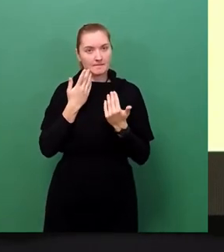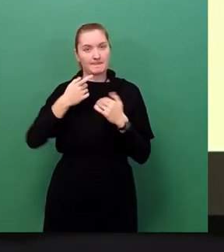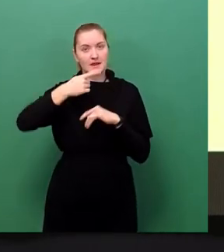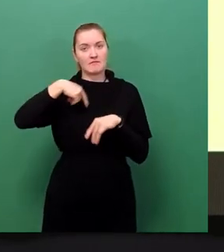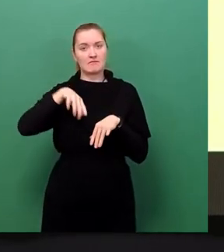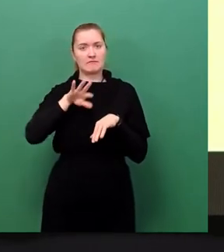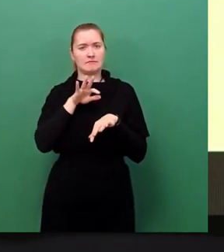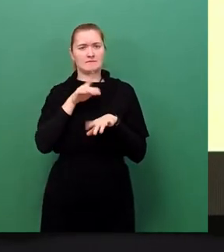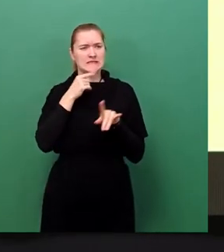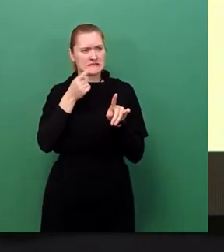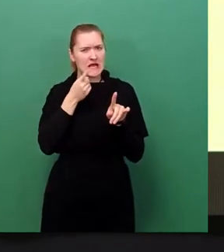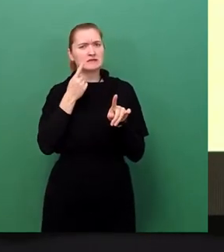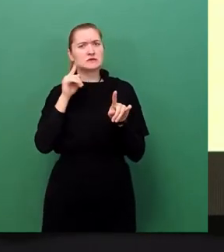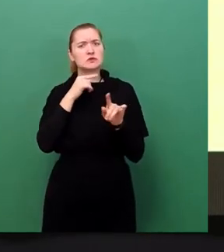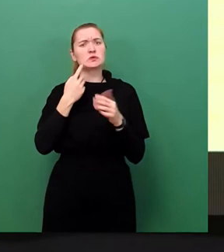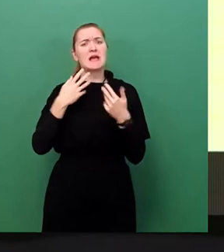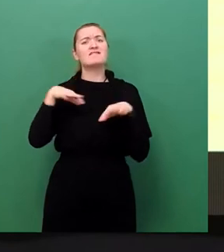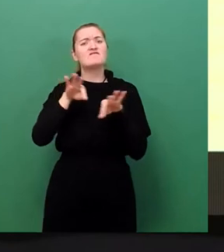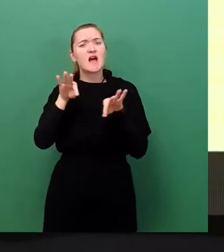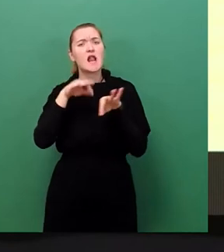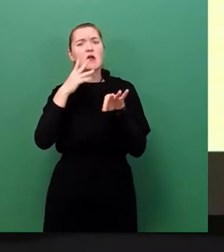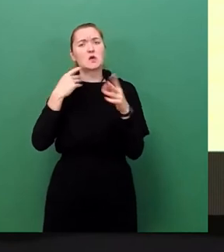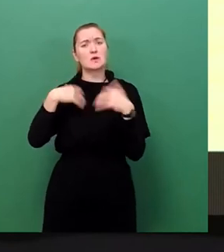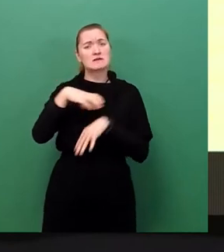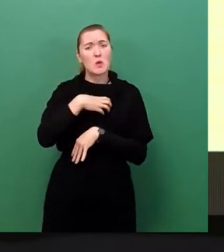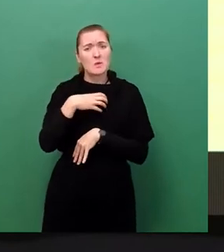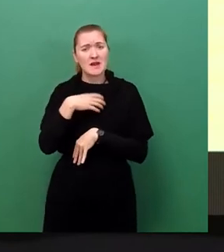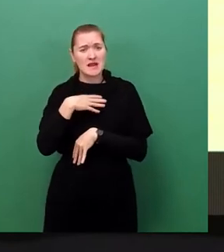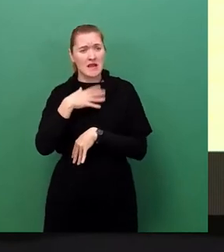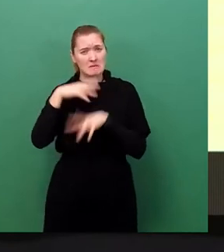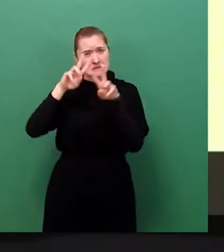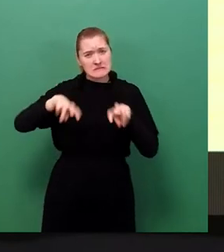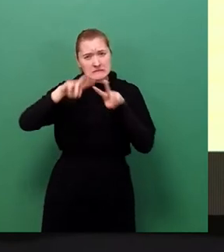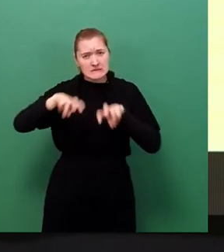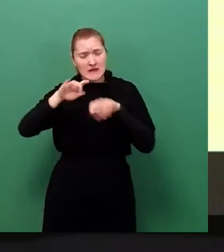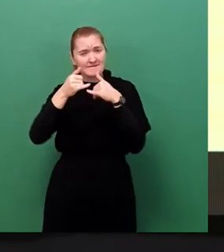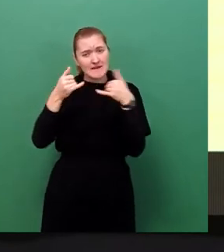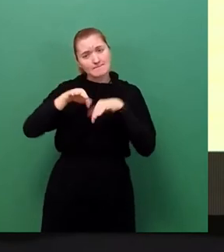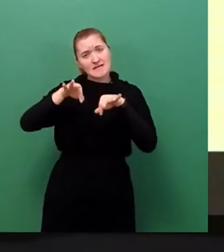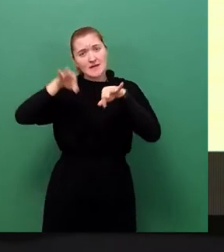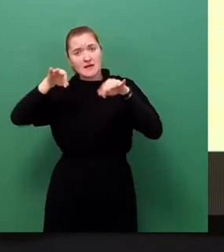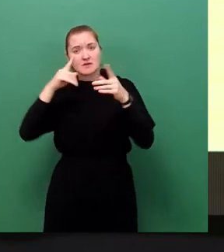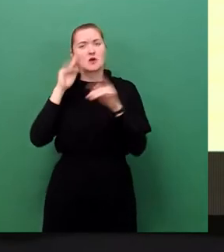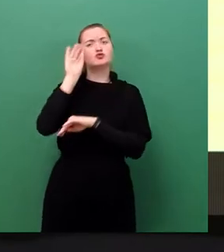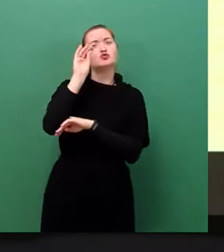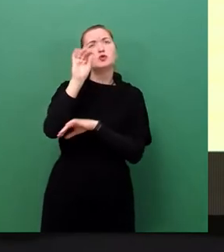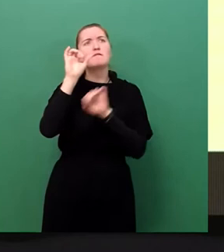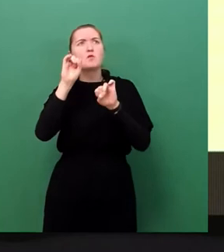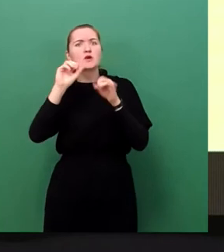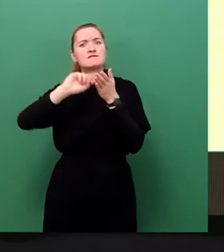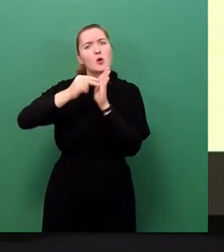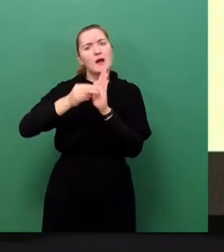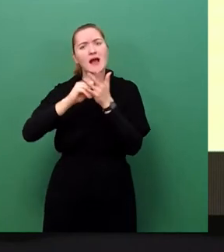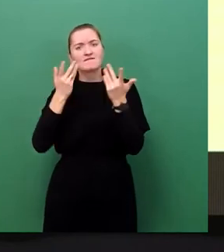und Gefährdungsanalysen durchgeführt werden. Wo kann man was wie besser absichern? Auf welches Szenario müssen wir uns vorbereiten? Welche Türquellen kann es zukünftig